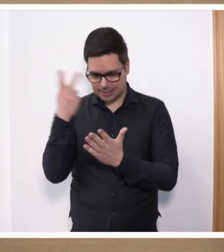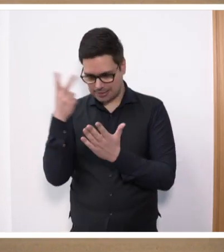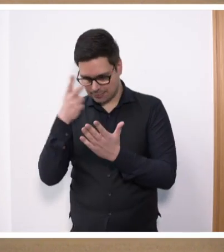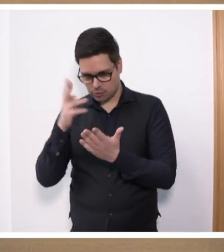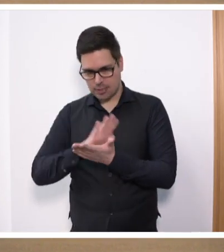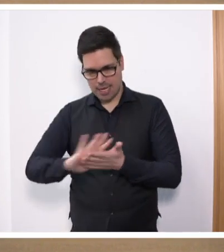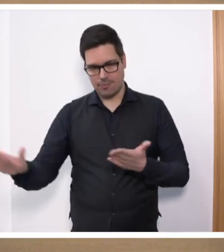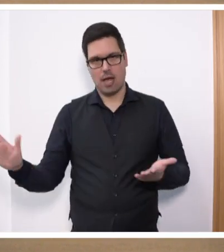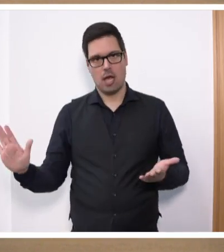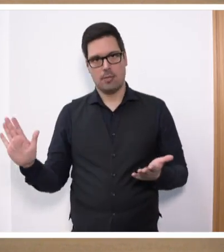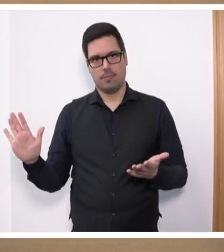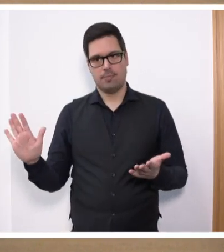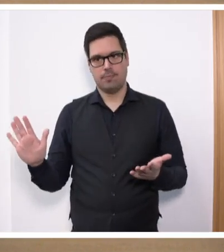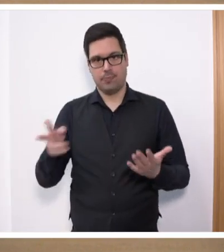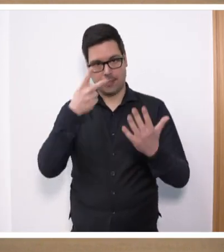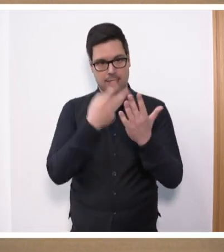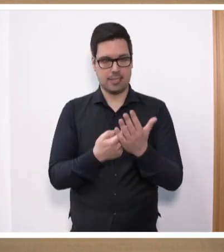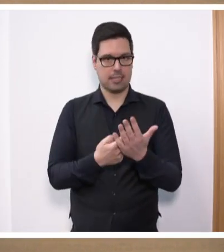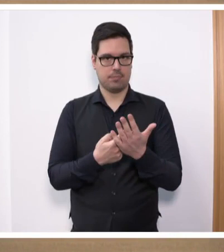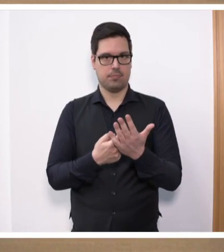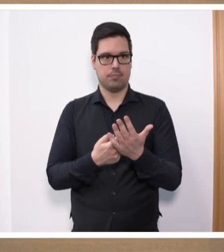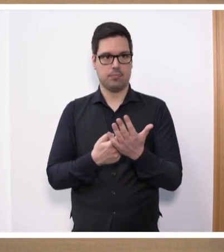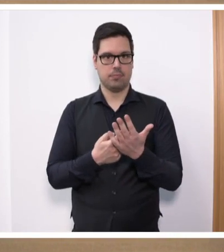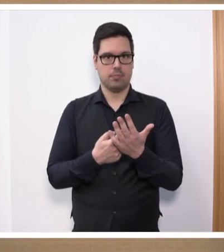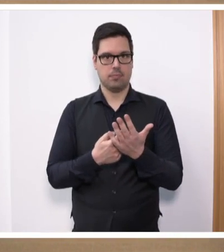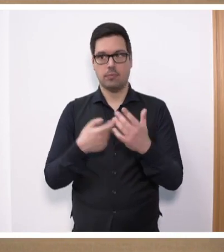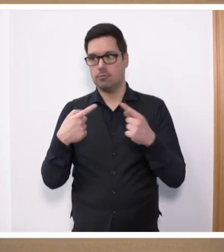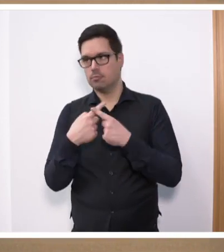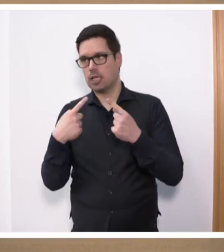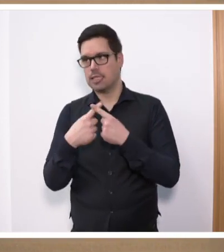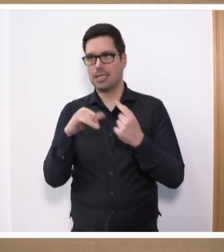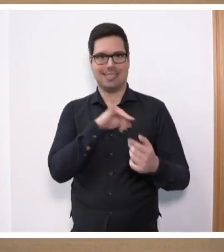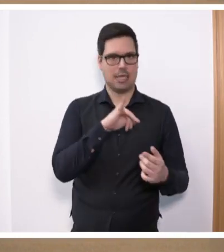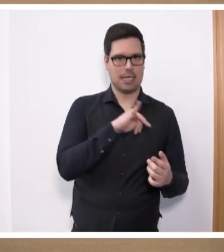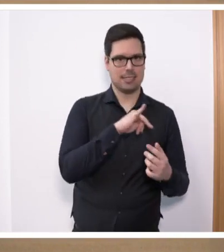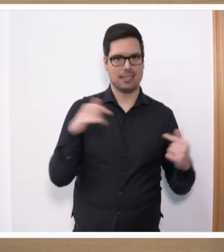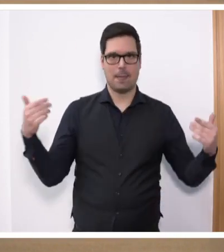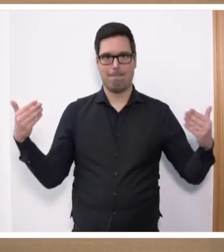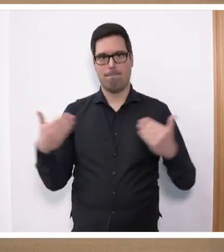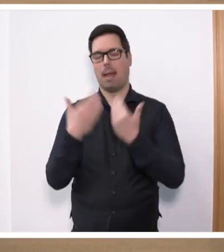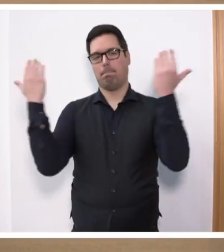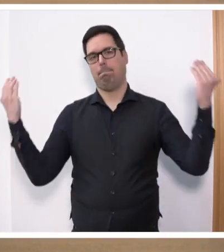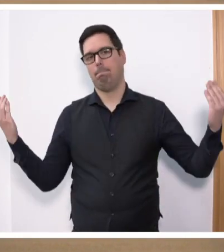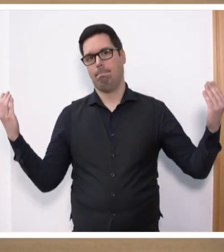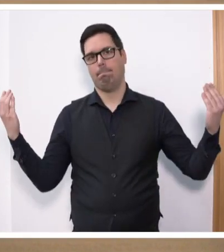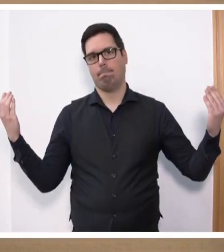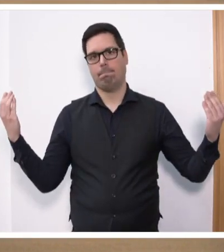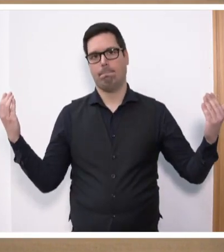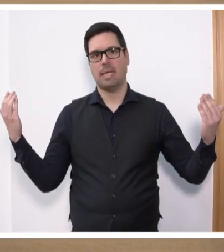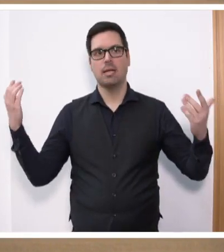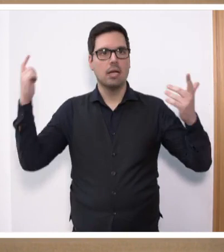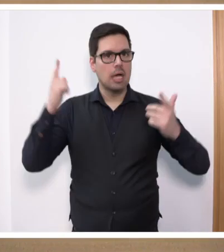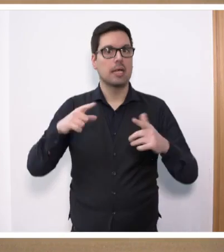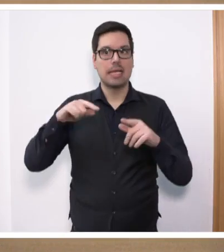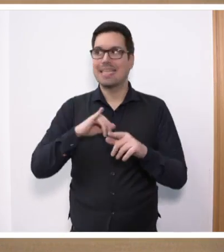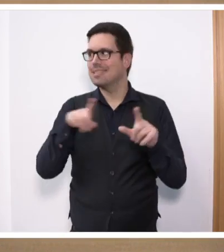zu rücken. Sie sehen, es sind scheinbar widerstreitende Interessen, die hier aufeinanderprallen. Aber in Wirklichkeit geht es